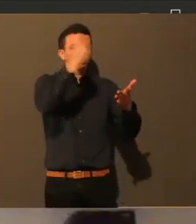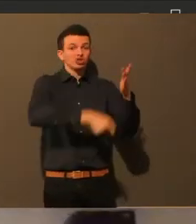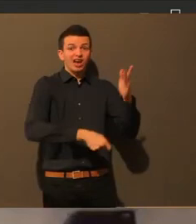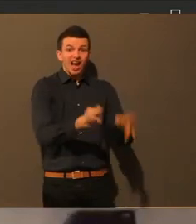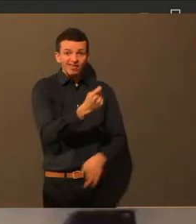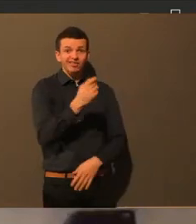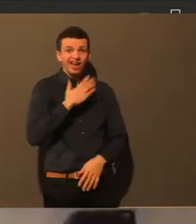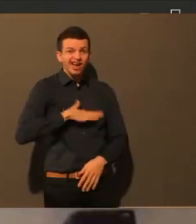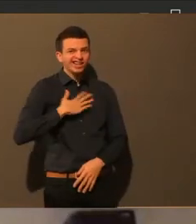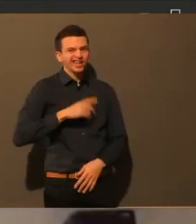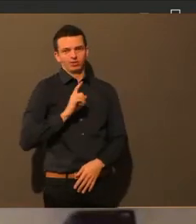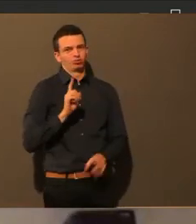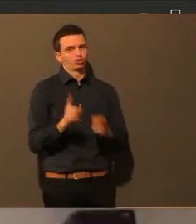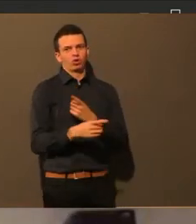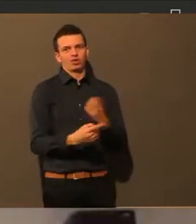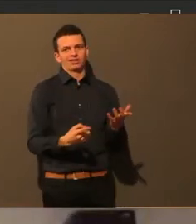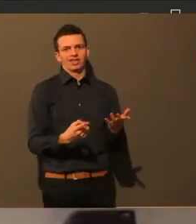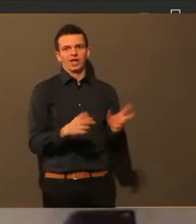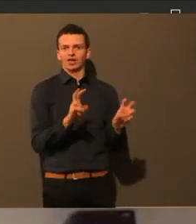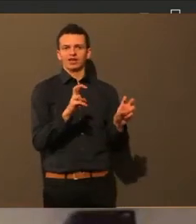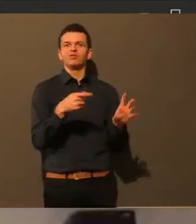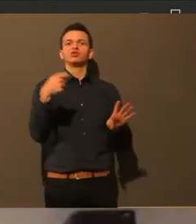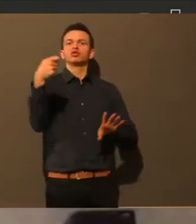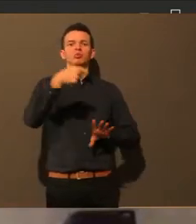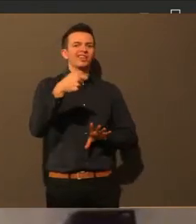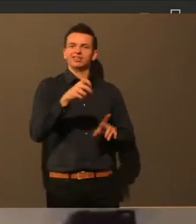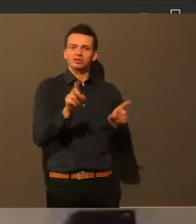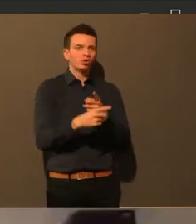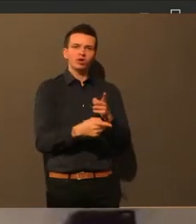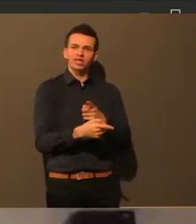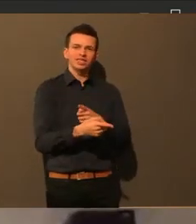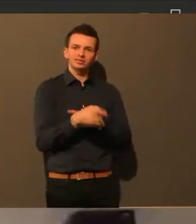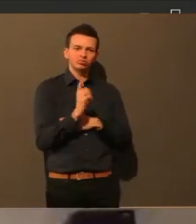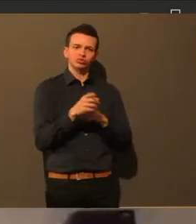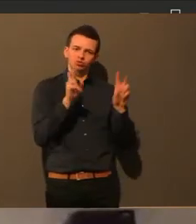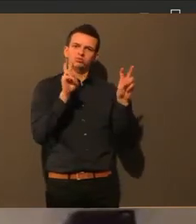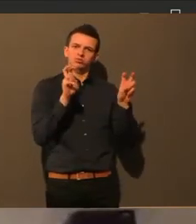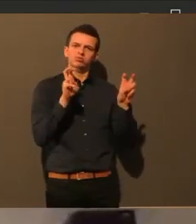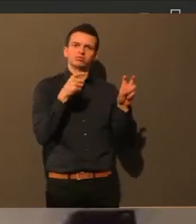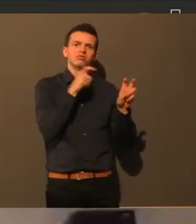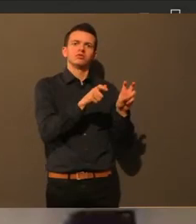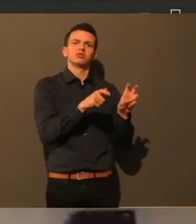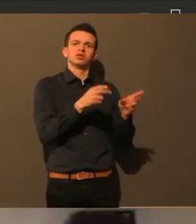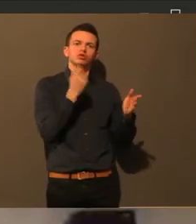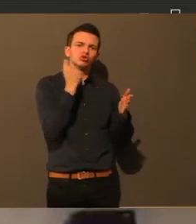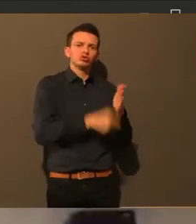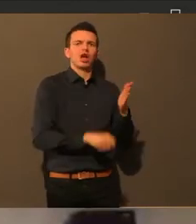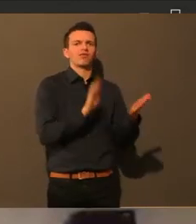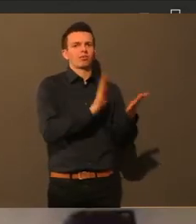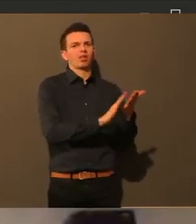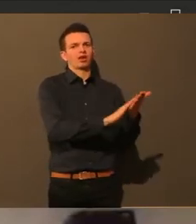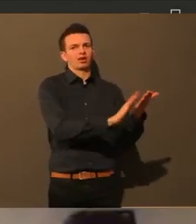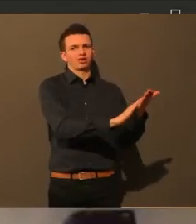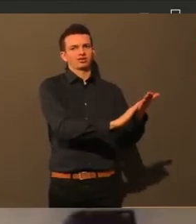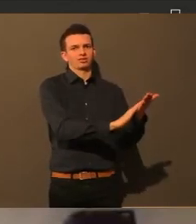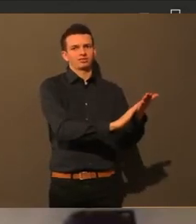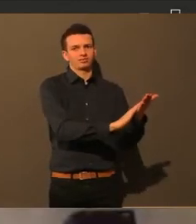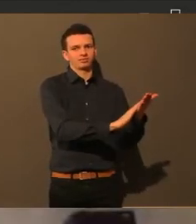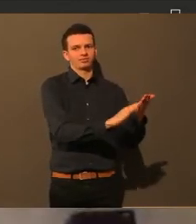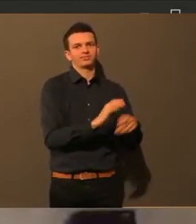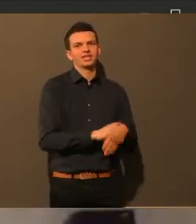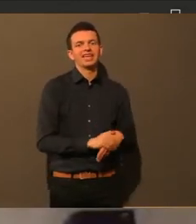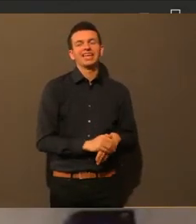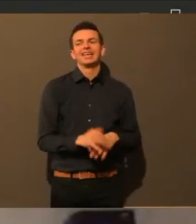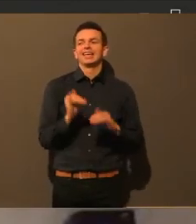ist ja keine Spende, es ist aber eine Strafezahlen. Ja, wenn wir aber einen Staat haben wollen oder